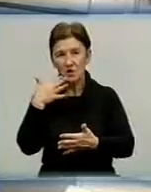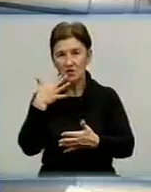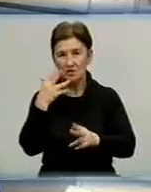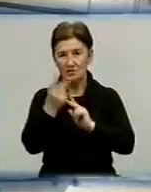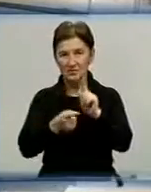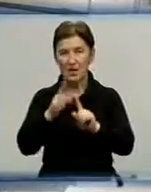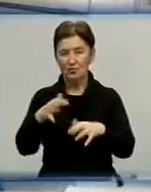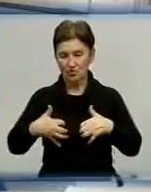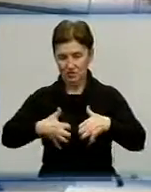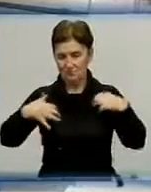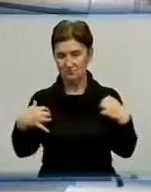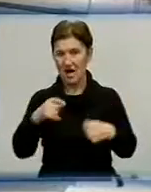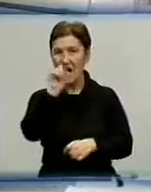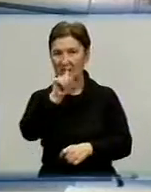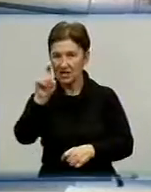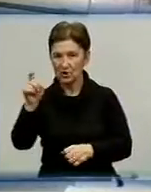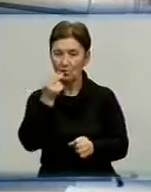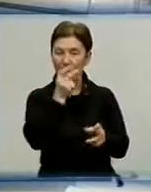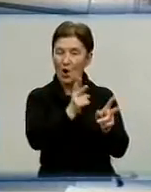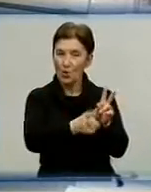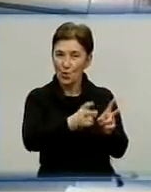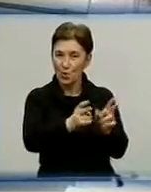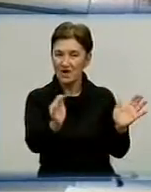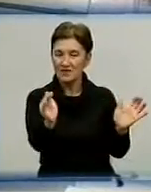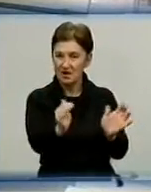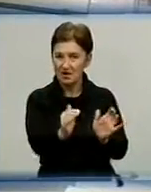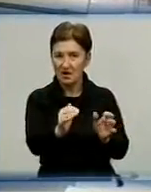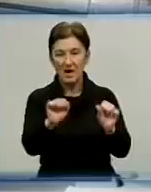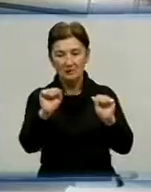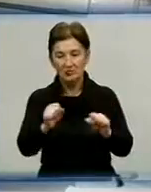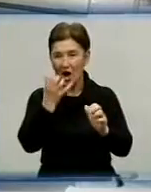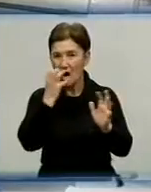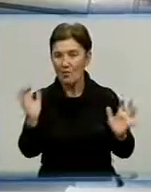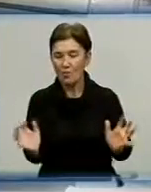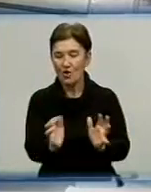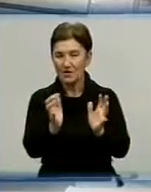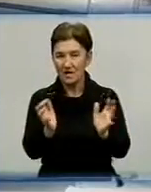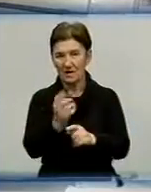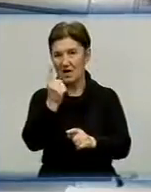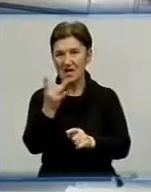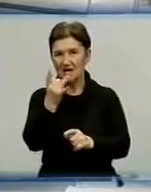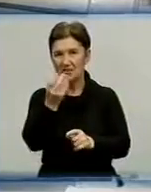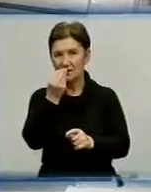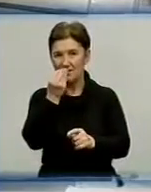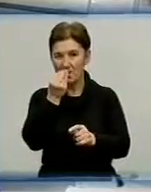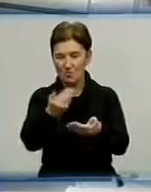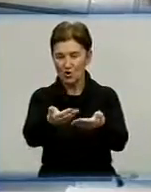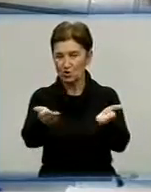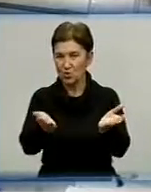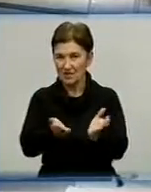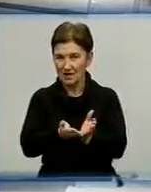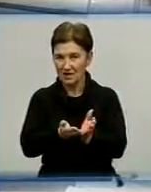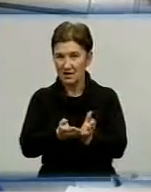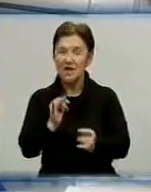гардеробна, буде кухонька з можливістю підогріти в одноразовій посуді їду. І